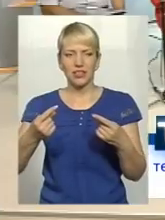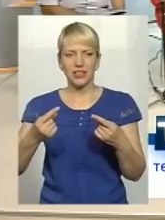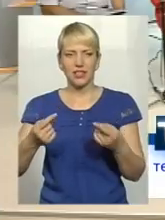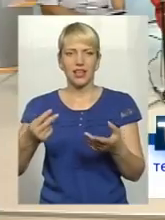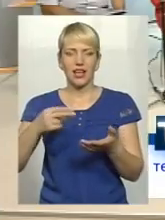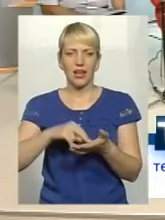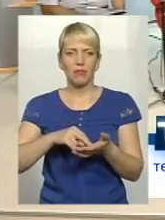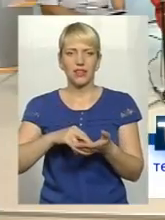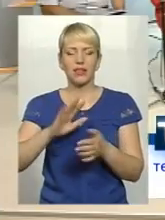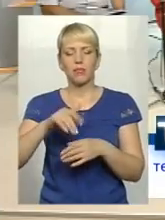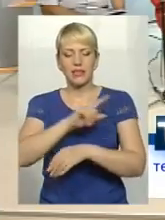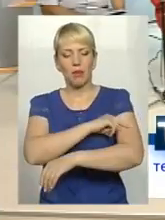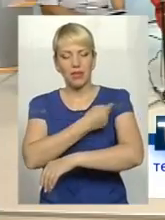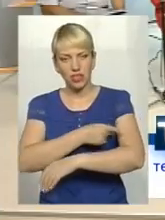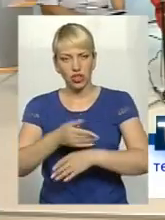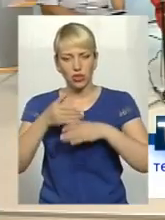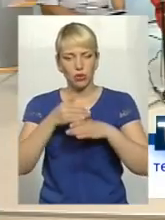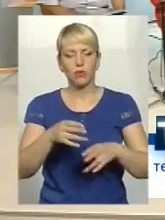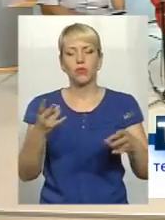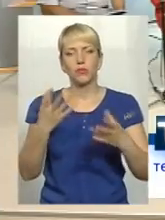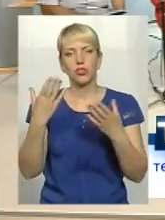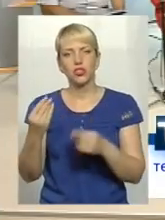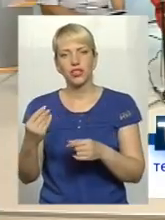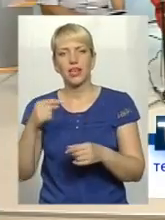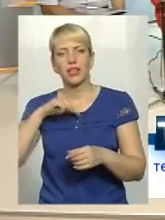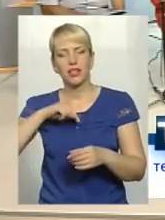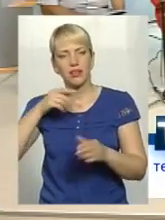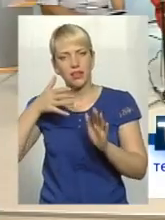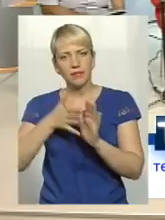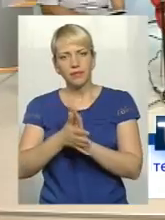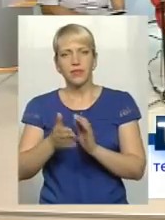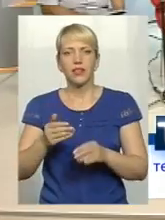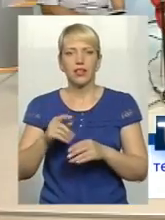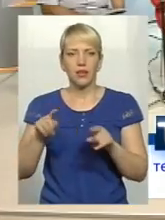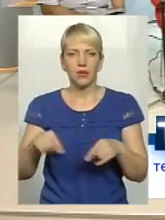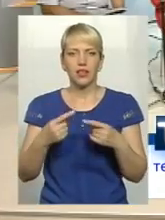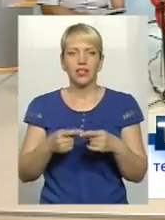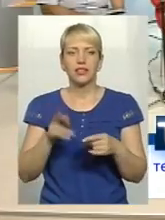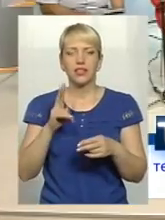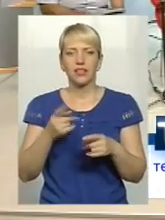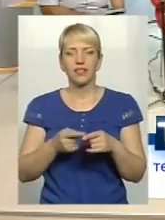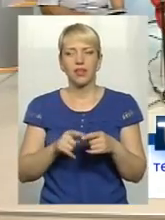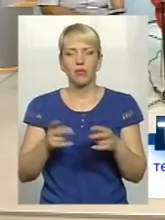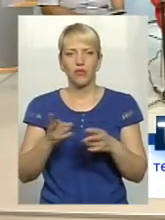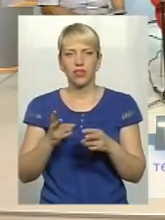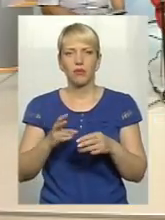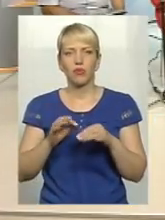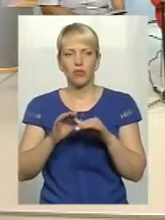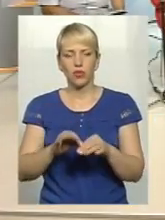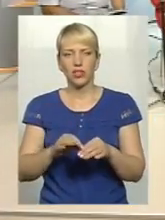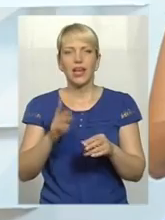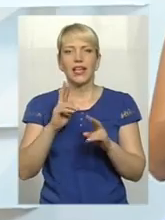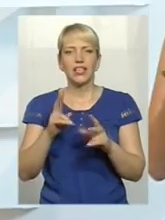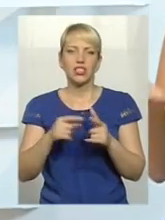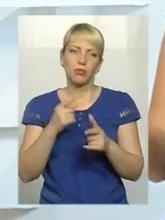так, після медичної допомоги, теж потрібна реабілітація. Як вона має проходити і чи потрібно її проводити,